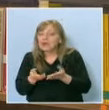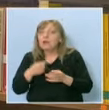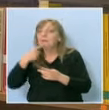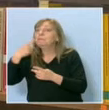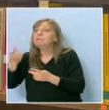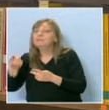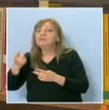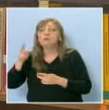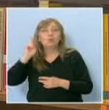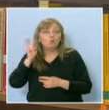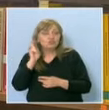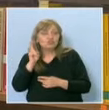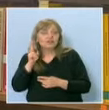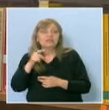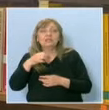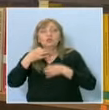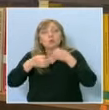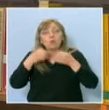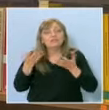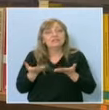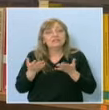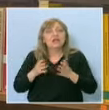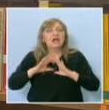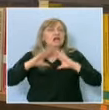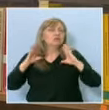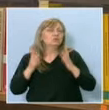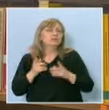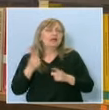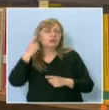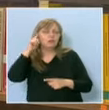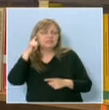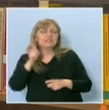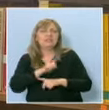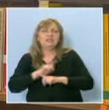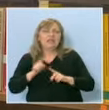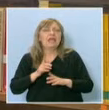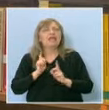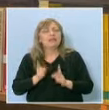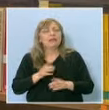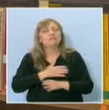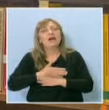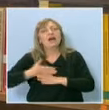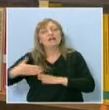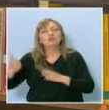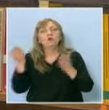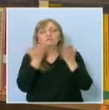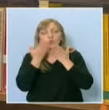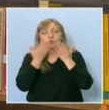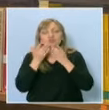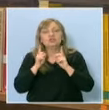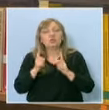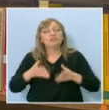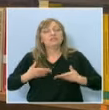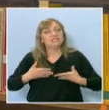да ми да обясни нещо. Но като цяло мисля, че не е. Просто редовно учене това е, което се изисква.